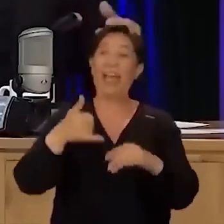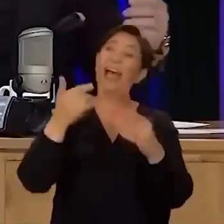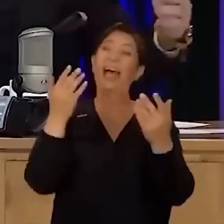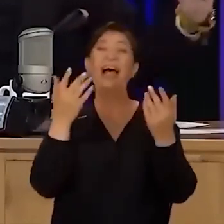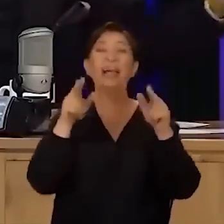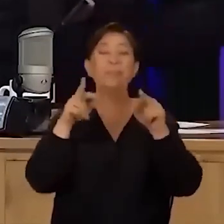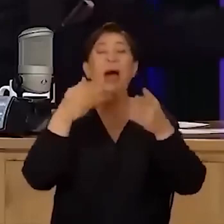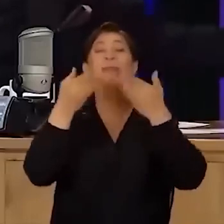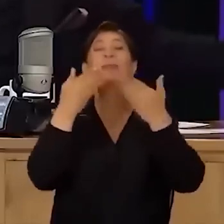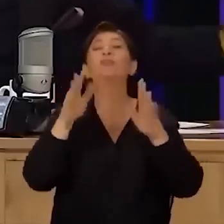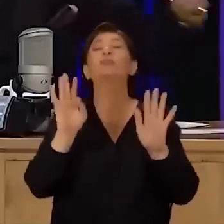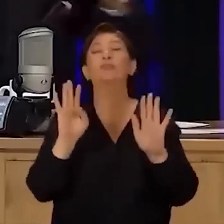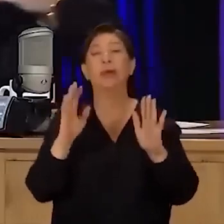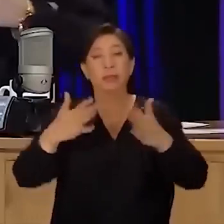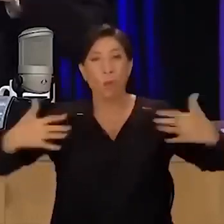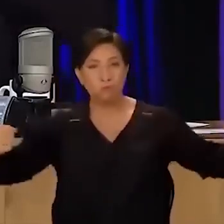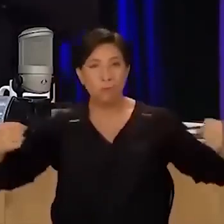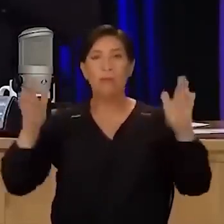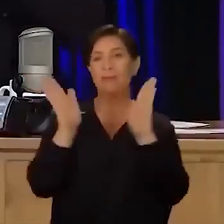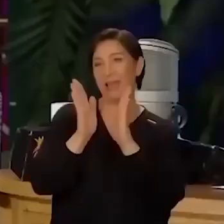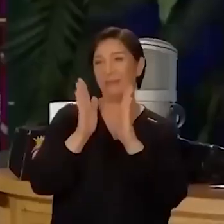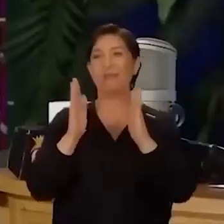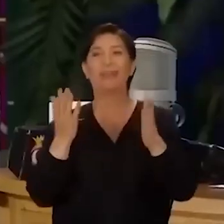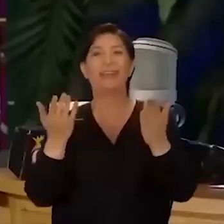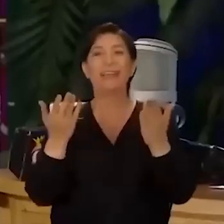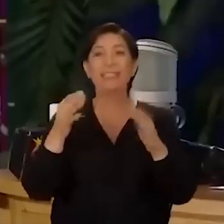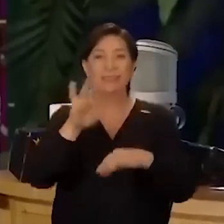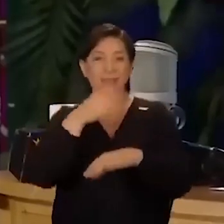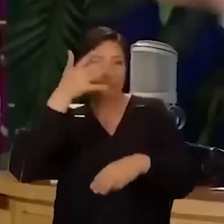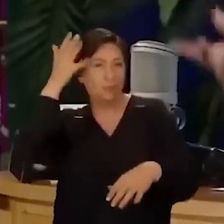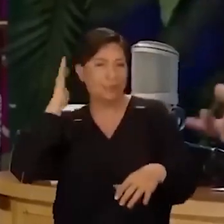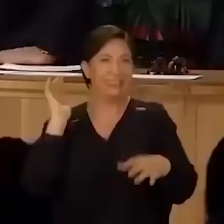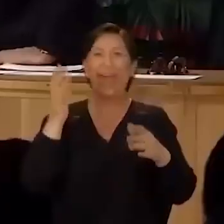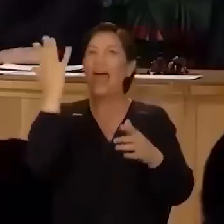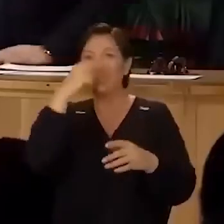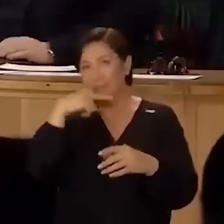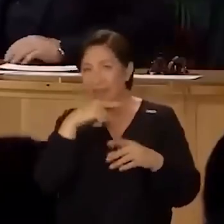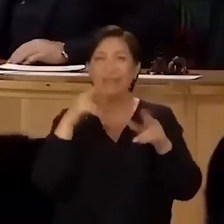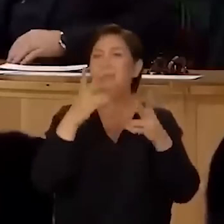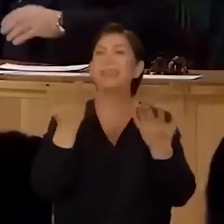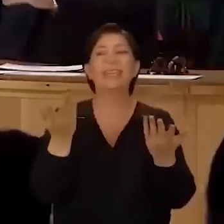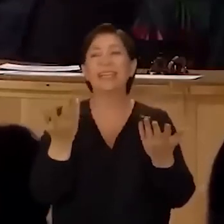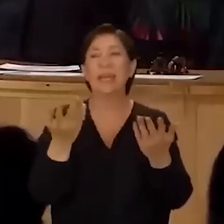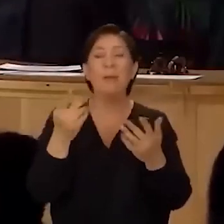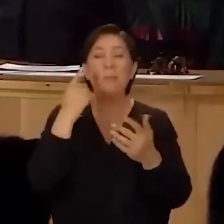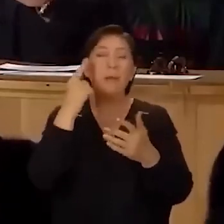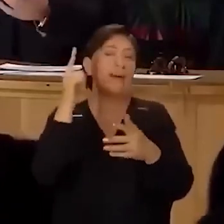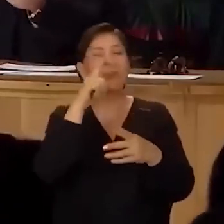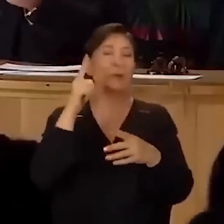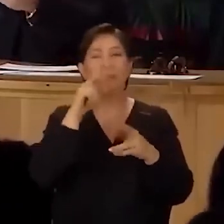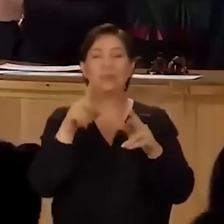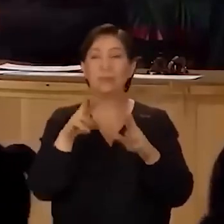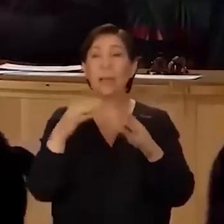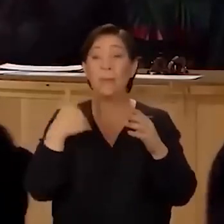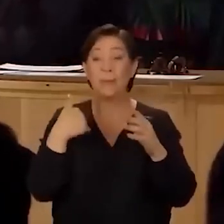boylu, kısa boylu. İşte enine dar. Hiçbir zaman şekil. Sarı şınım. Mesela şöyle şeyler yok senin. Türk müziği gibi. Mavi gözlüm